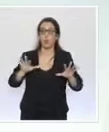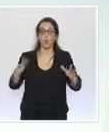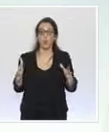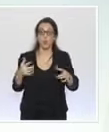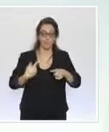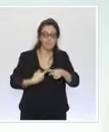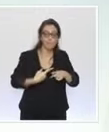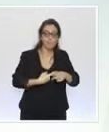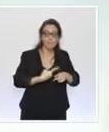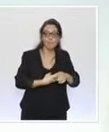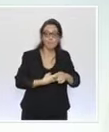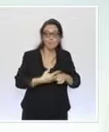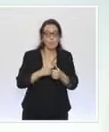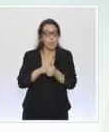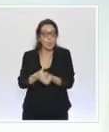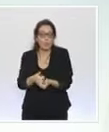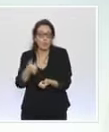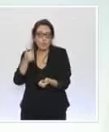suivant une logique simple. Priorité sera...